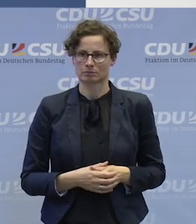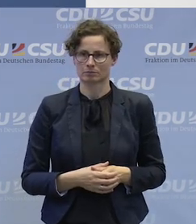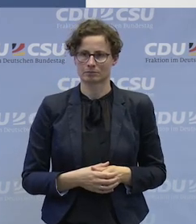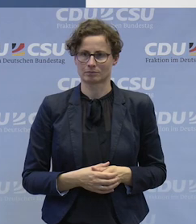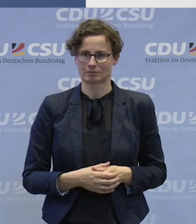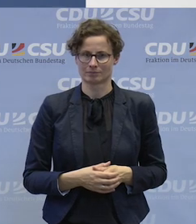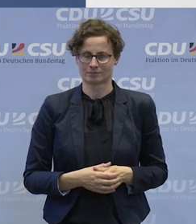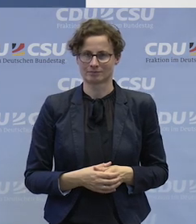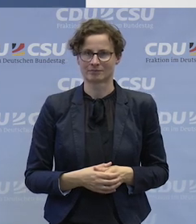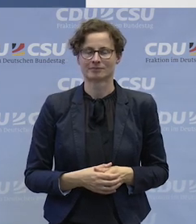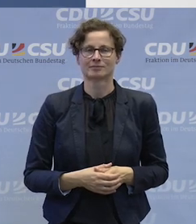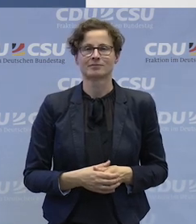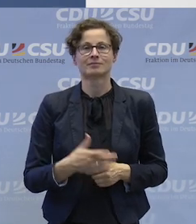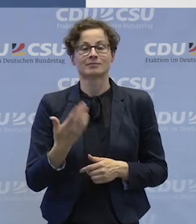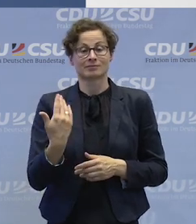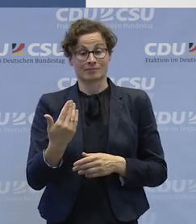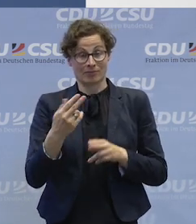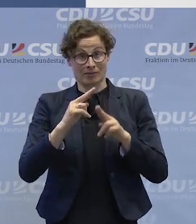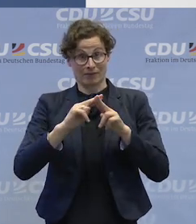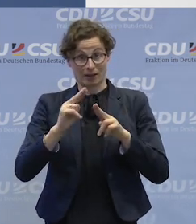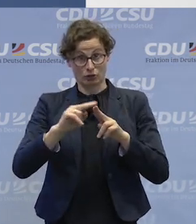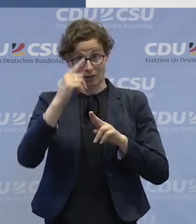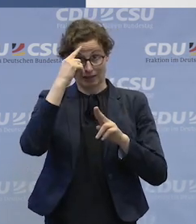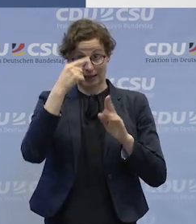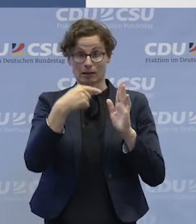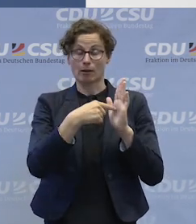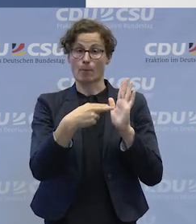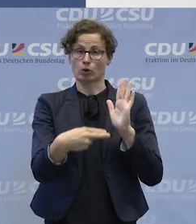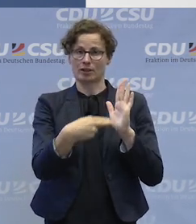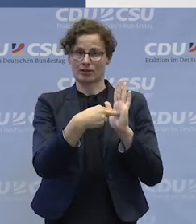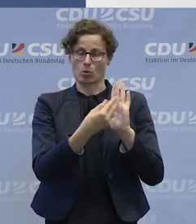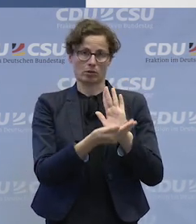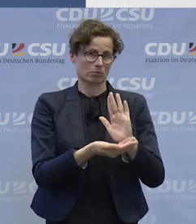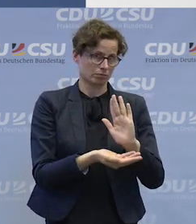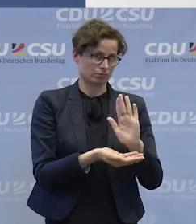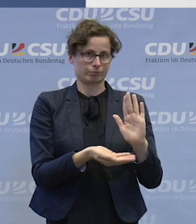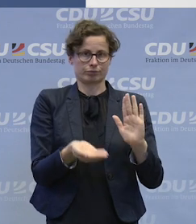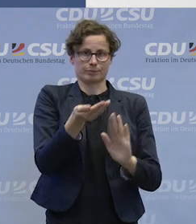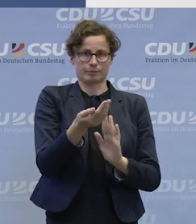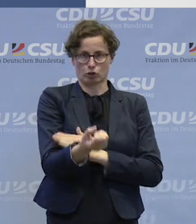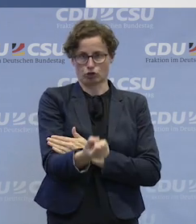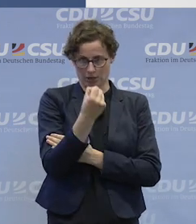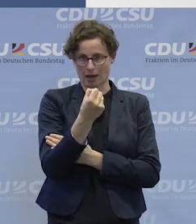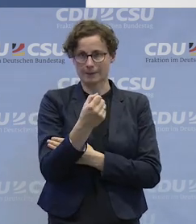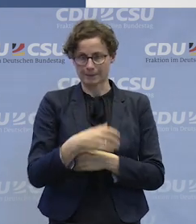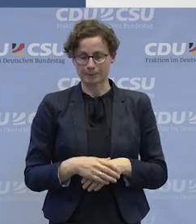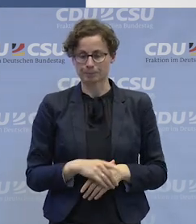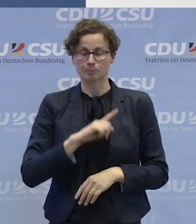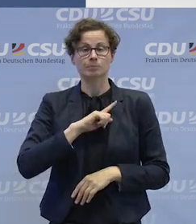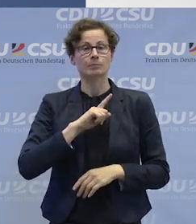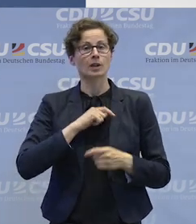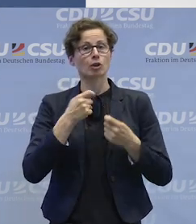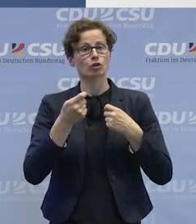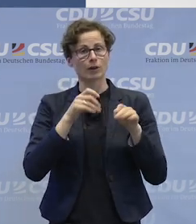der Werkstatträte darüber ja schon eindeutig gestärkt worden. Ich selbst als Geschäftsführer